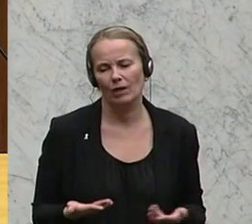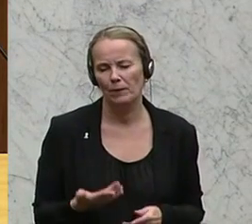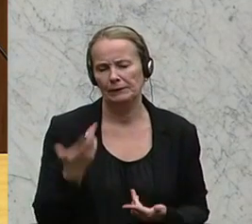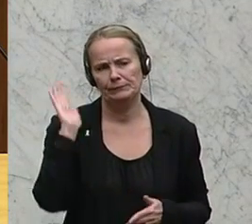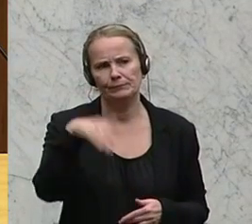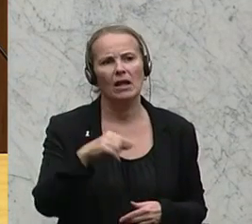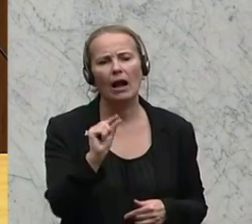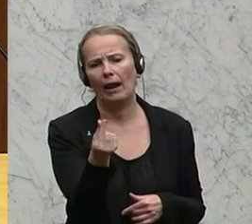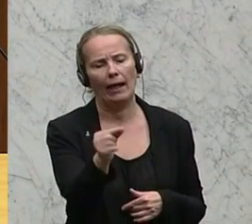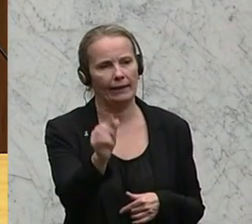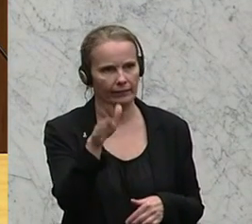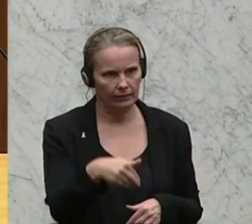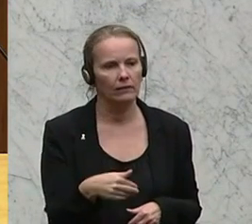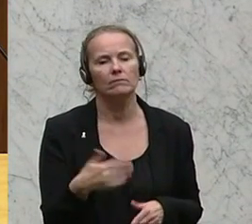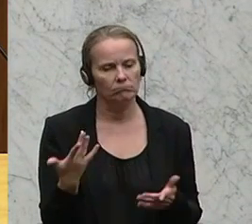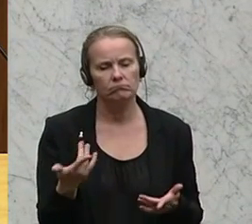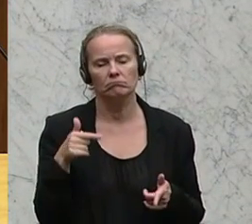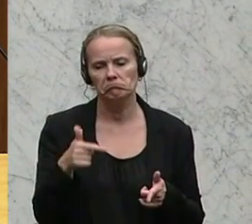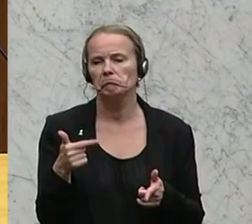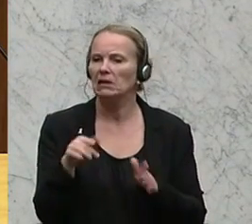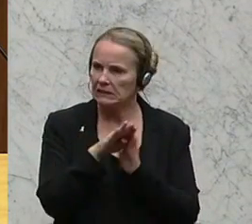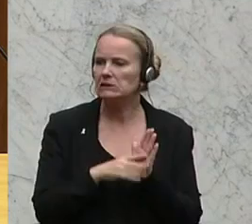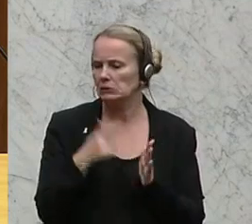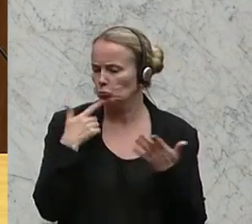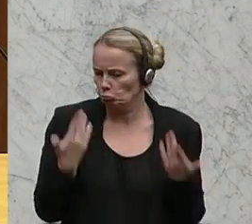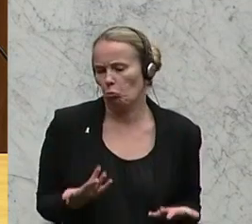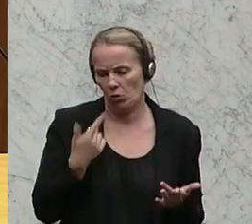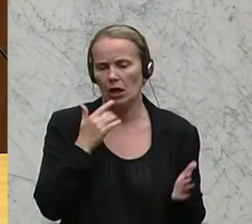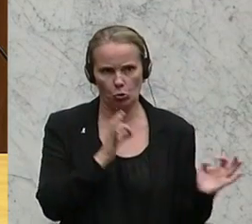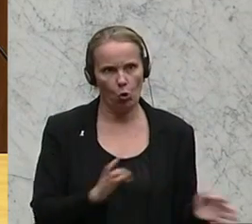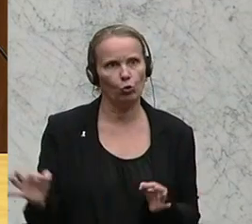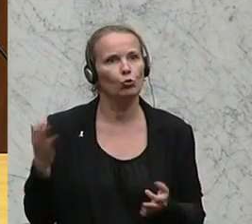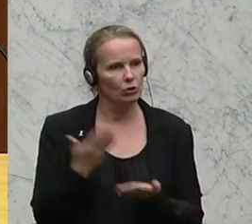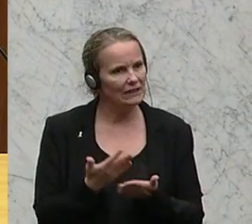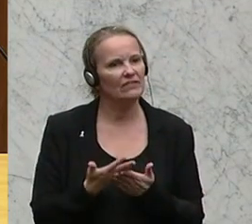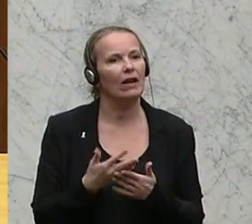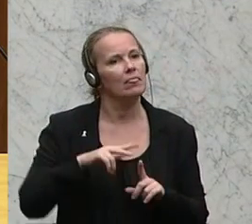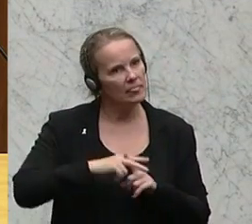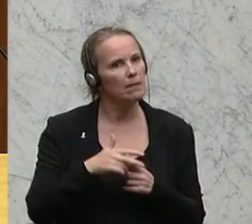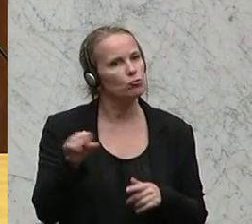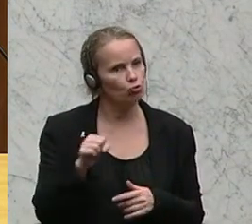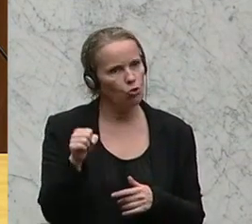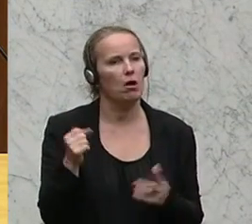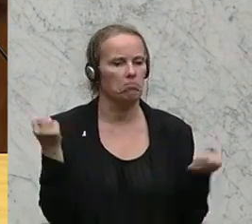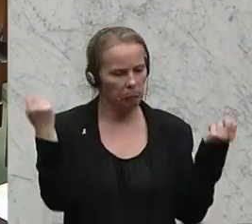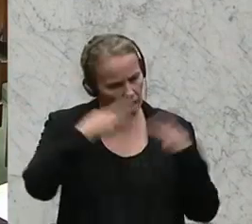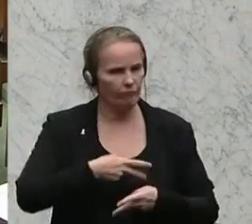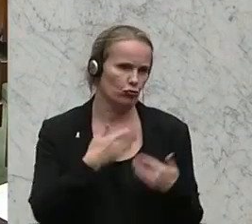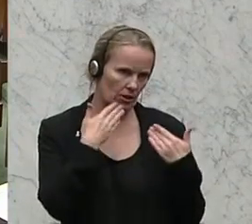Kleinigkeiten und im Großen und Ganzen ist das Gesetz so in Ordnung, wie es ist und deswegen wird das Tim Struner auch gerne zustimmen. Danke.